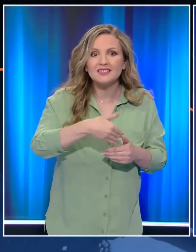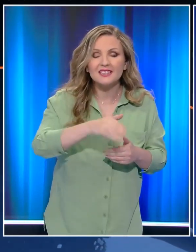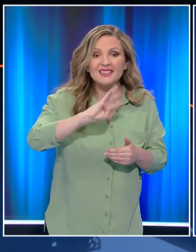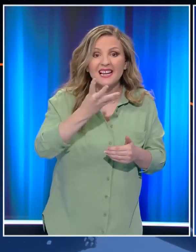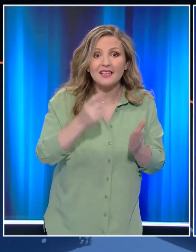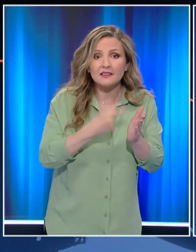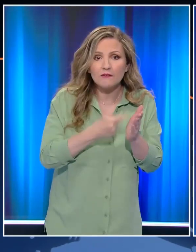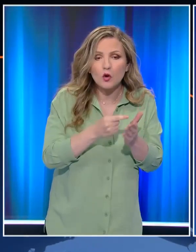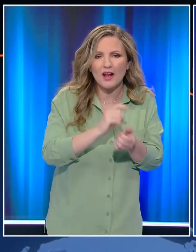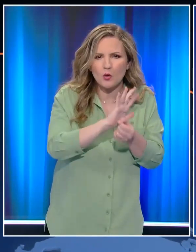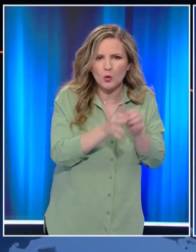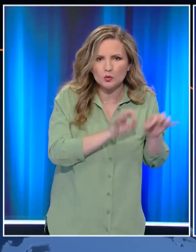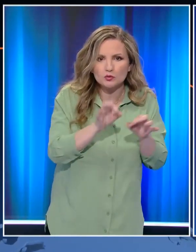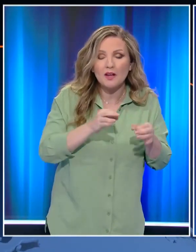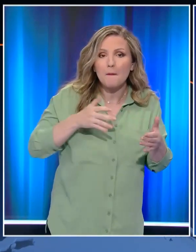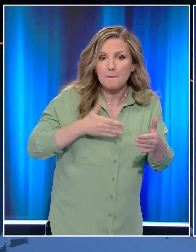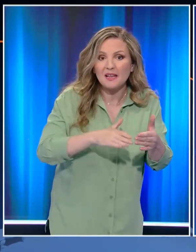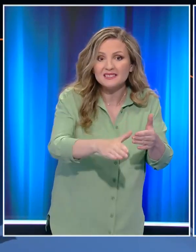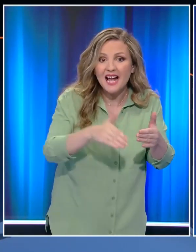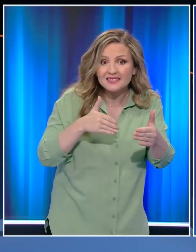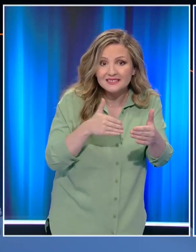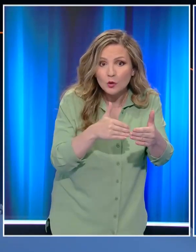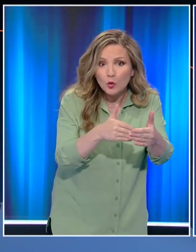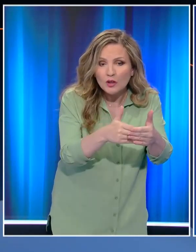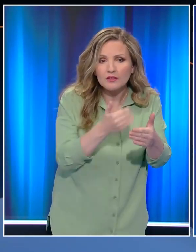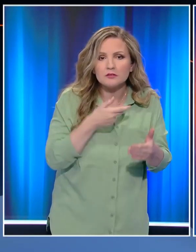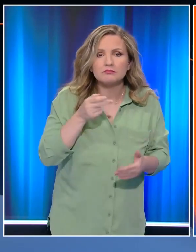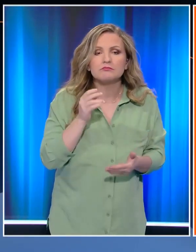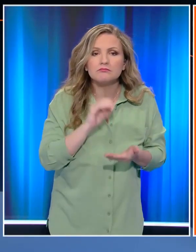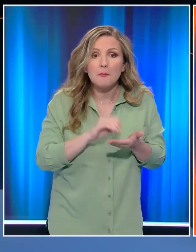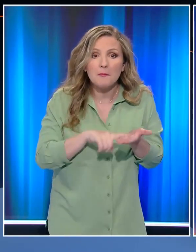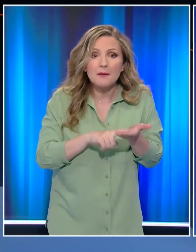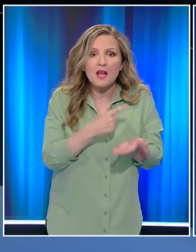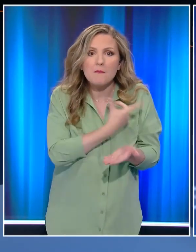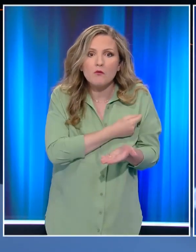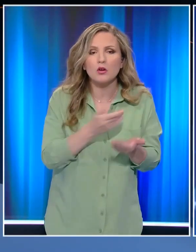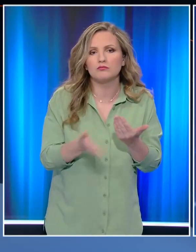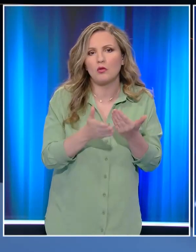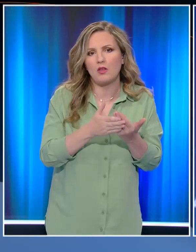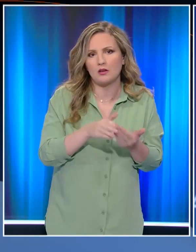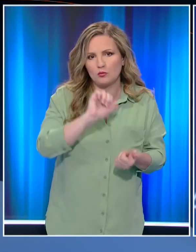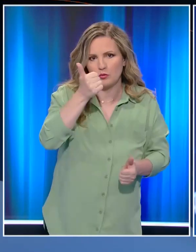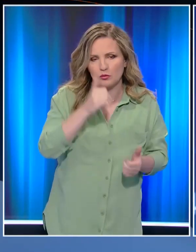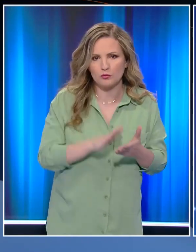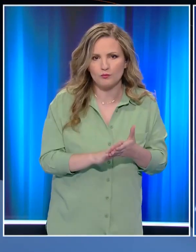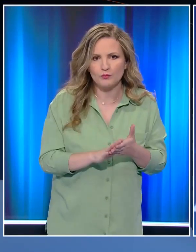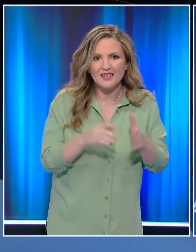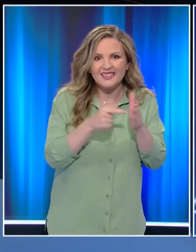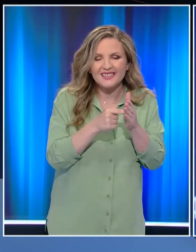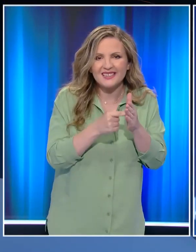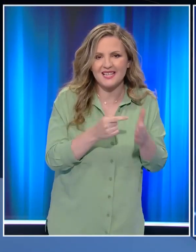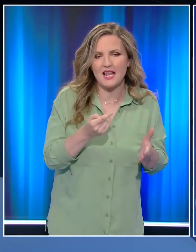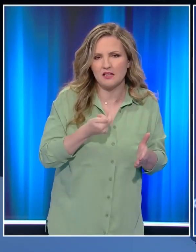τέταρτο κύμα της πανδημίας δεν είναι μακριά επαναλαμβάνοντας πως ασπίδα μας είναι μόνο εμβολιασμός. τετραψήφιος